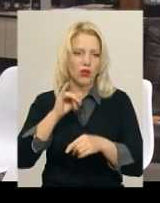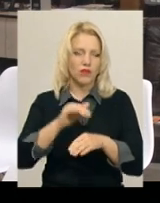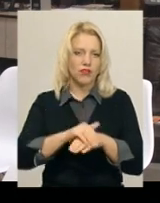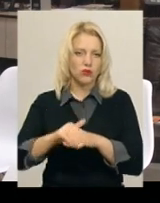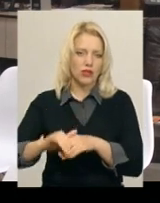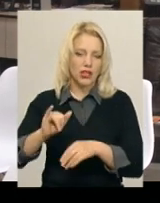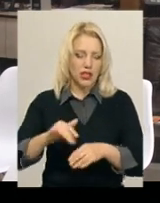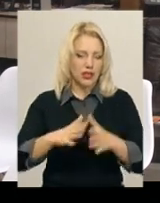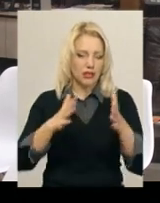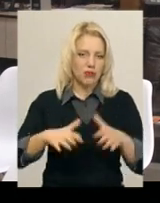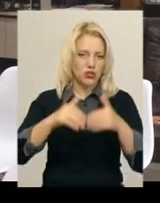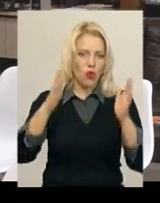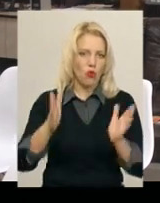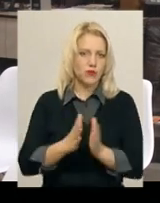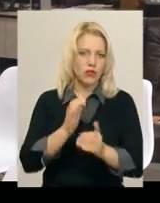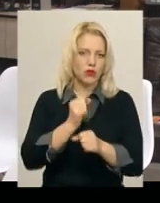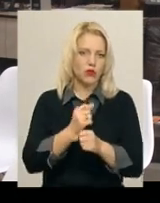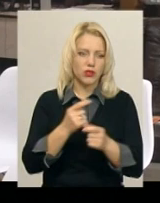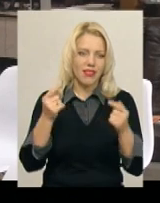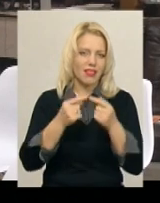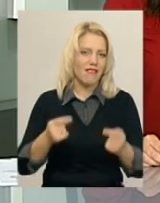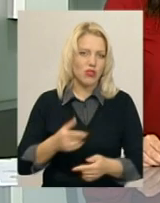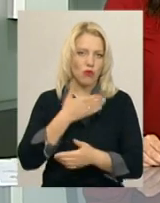найбільший такий обсяг роботи – це певні невідповідності.